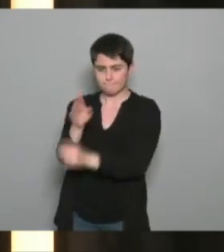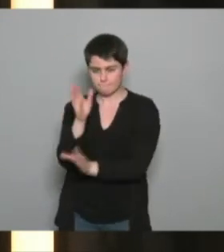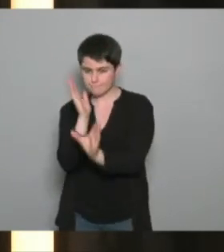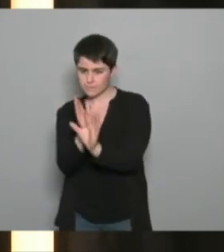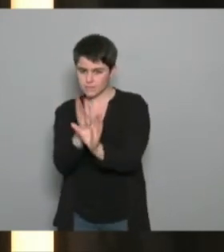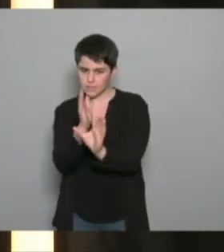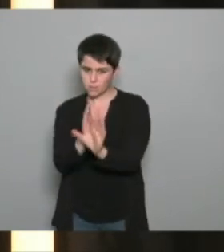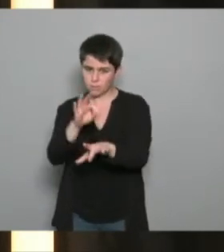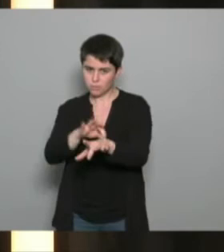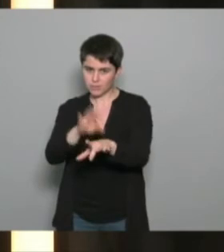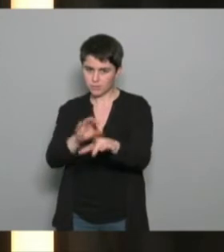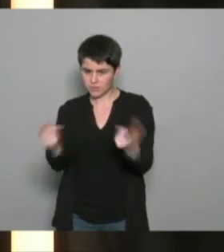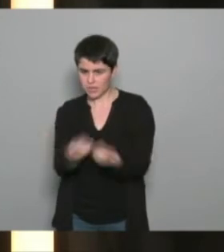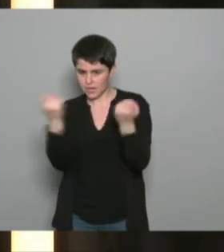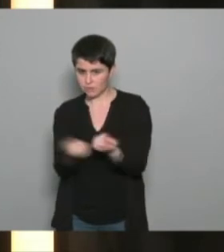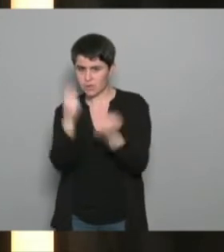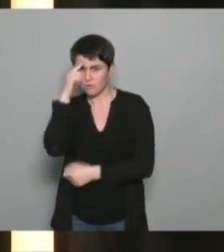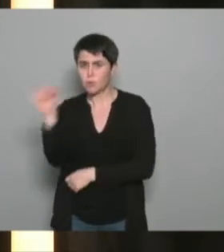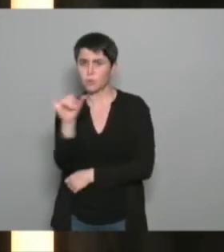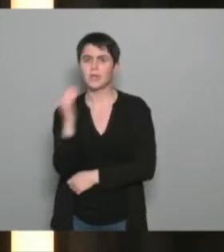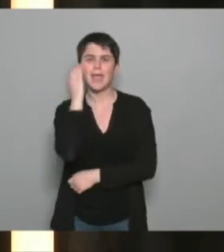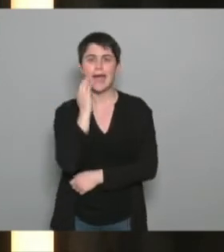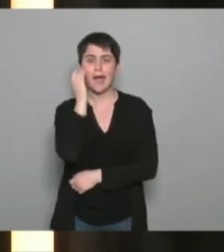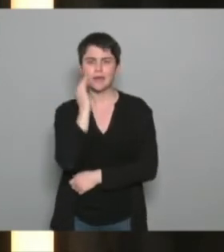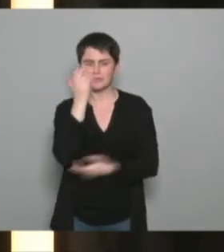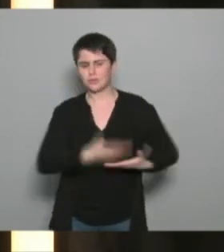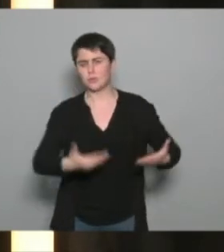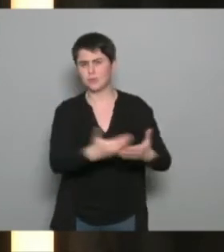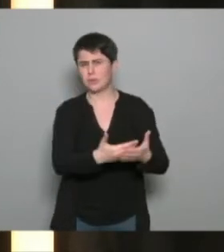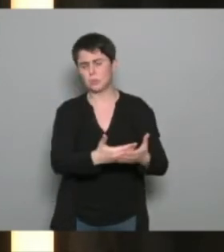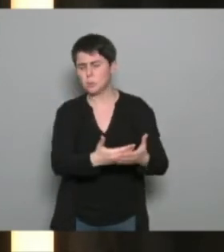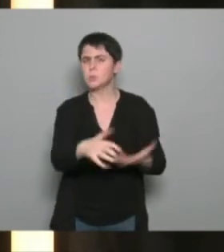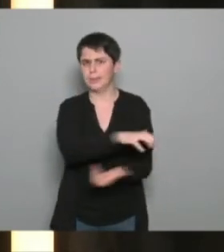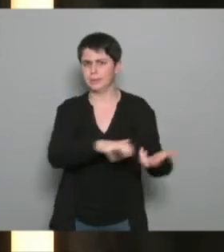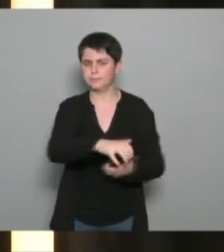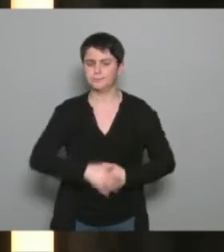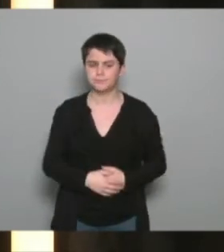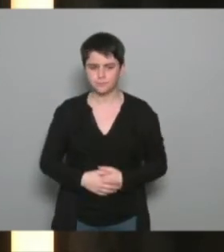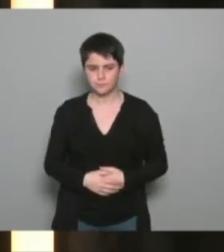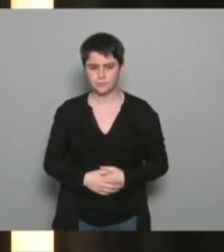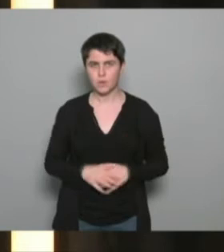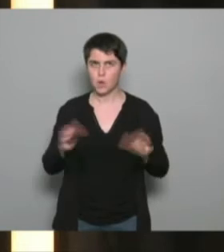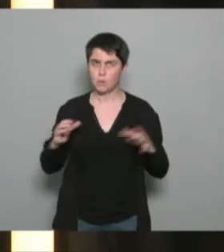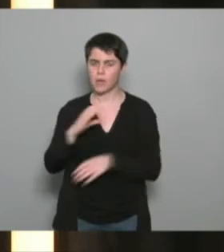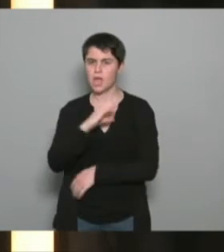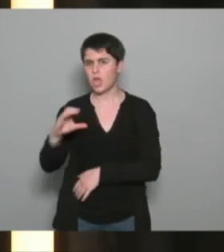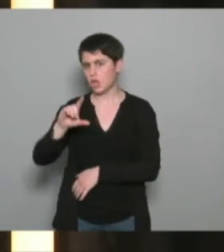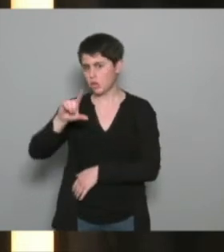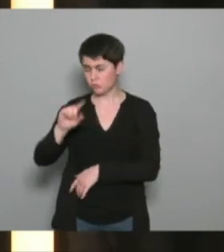des adolescents difficiles et juste pour vous donner la photo on était 120 à peu près